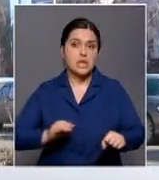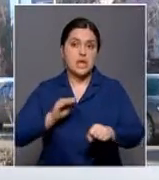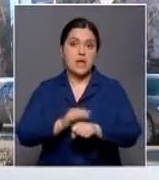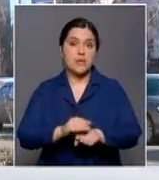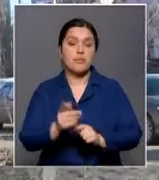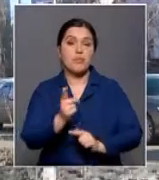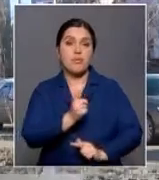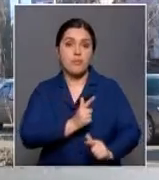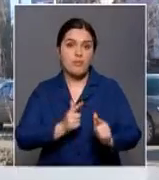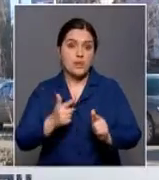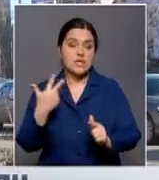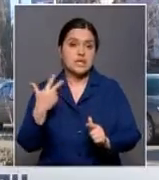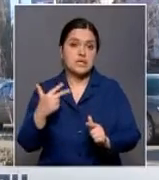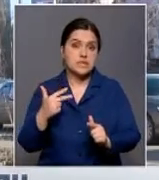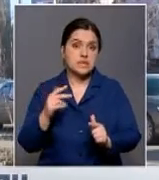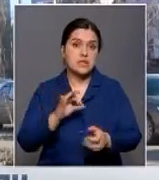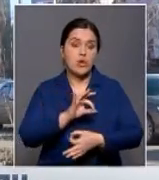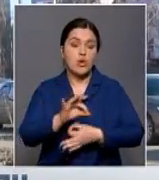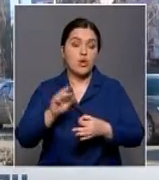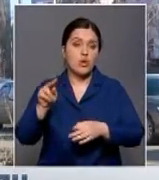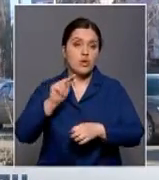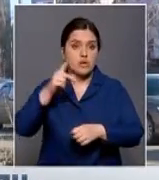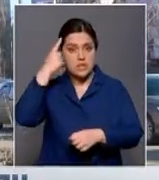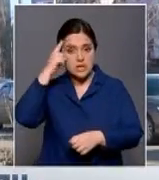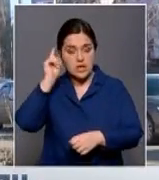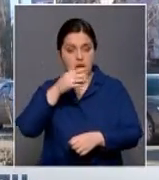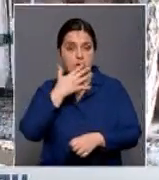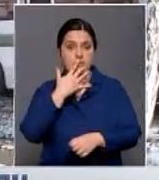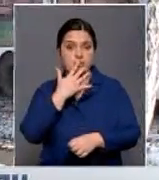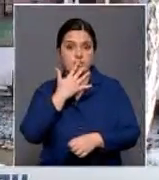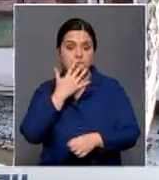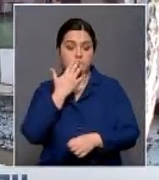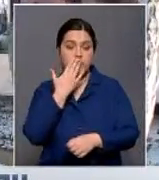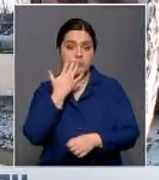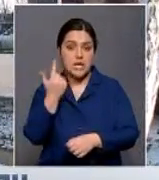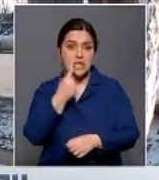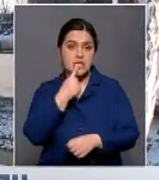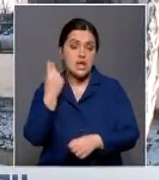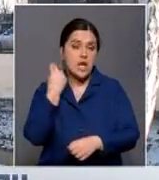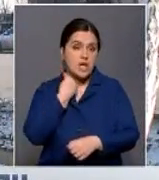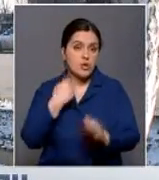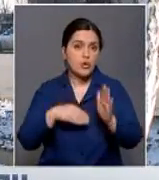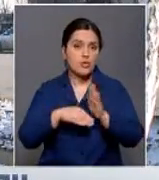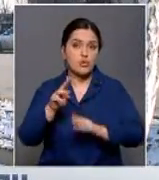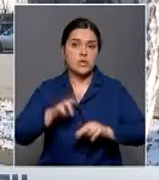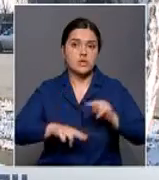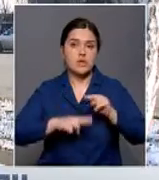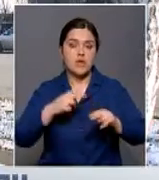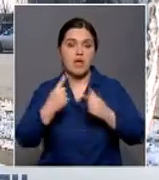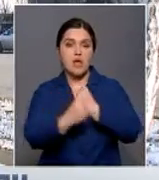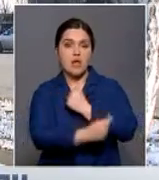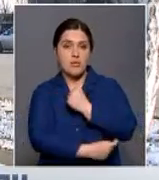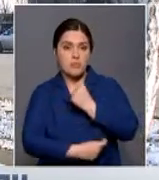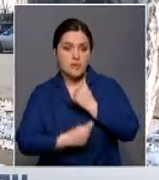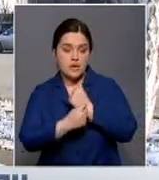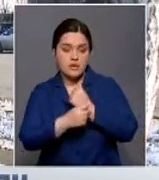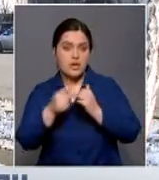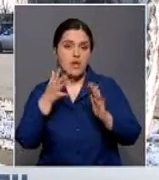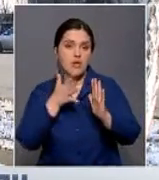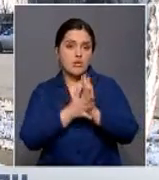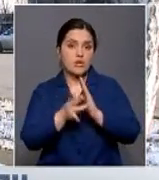30 с лишним экскурсоводов, владеющих иностранными языками. Лучшие строительные материалы идут на